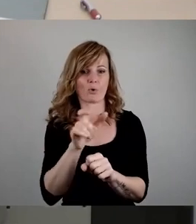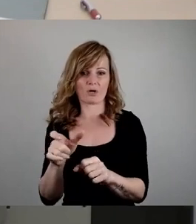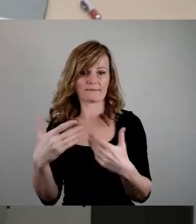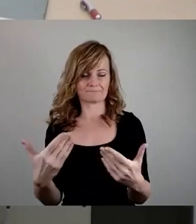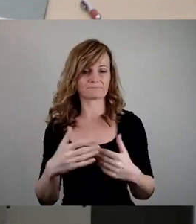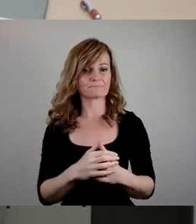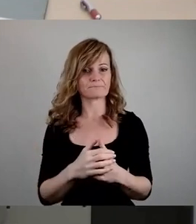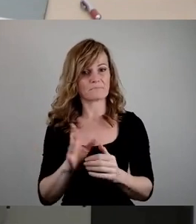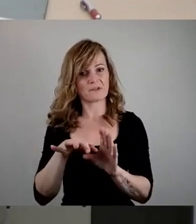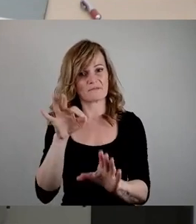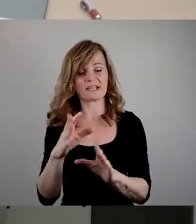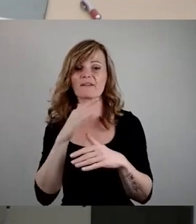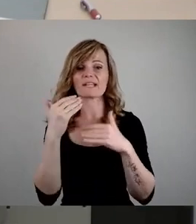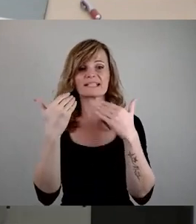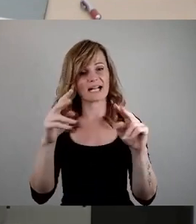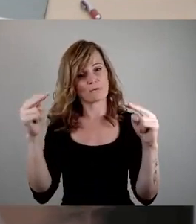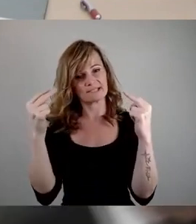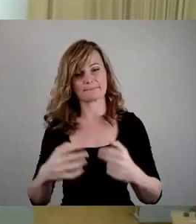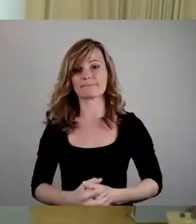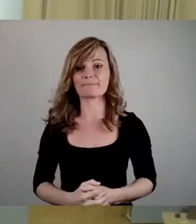zu finden. Ich danke Ihnen für Ihre Aufmerksamkeit.